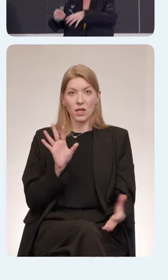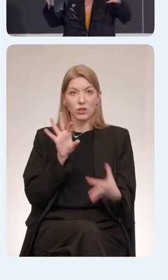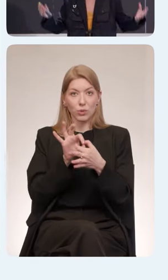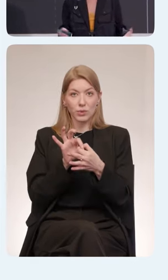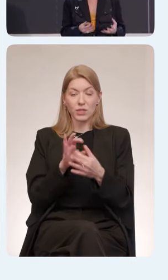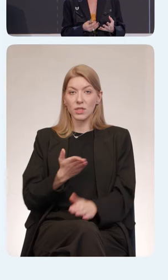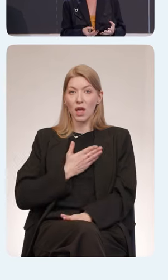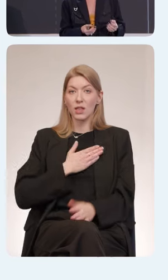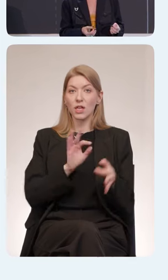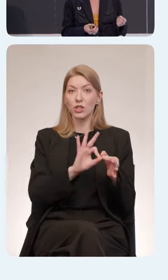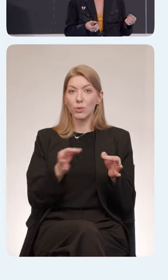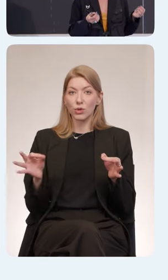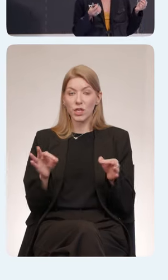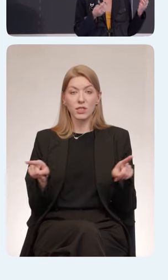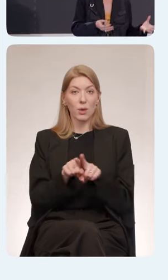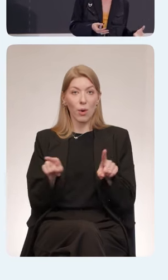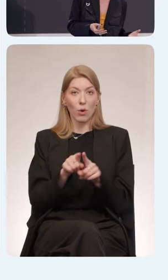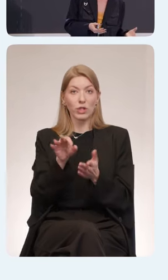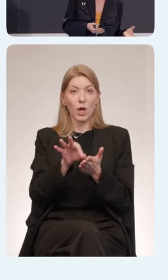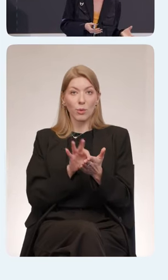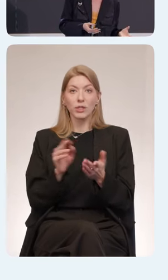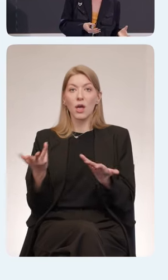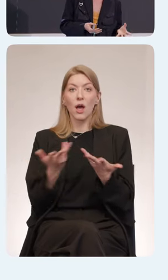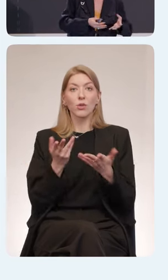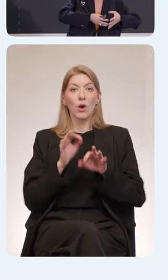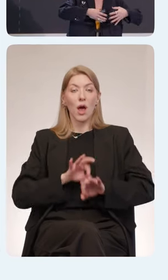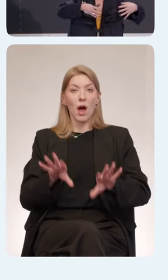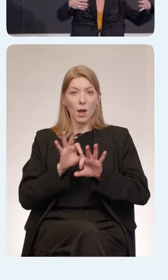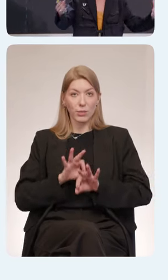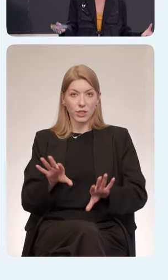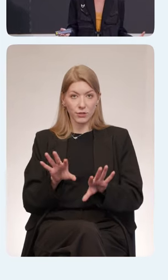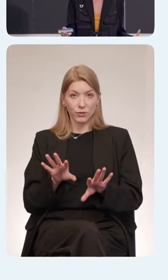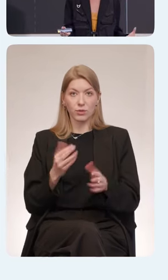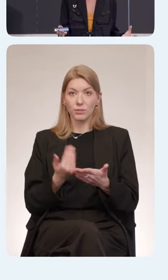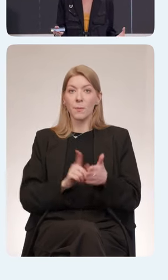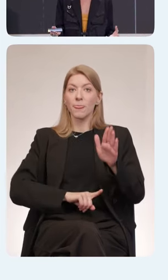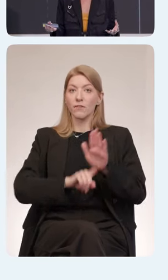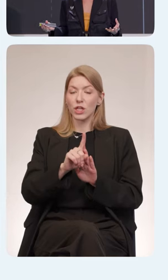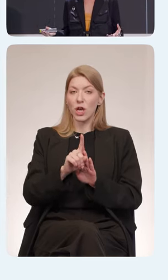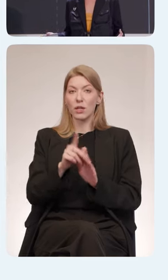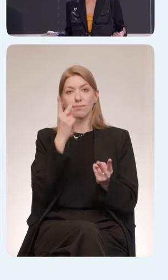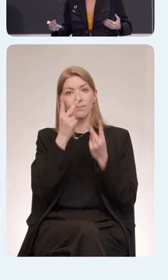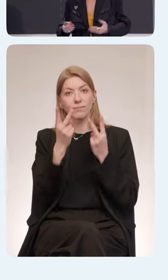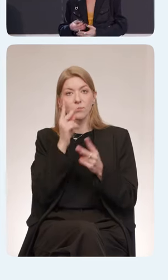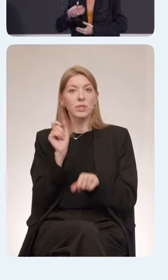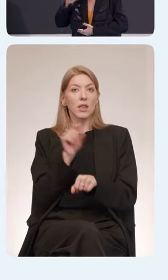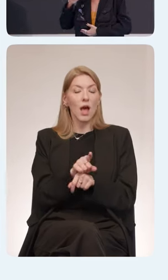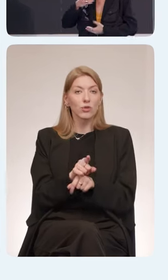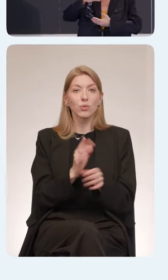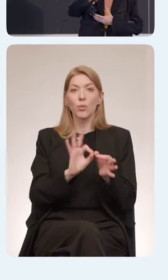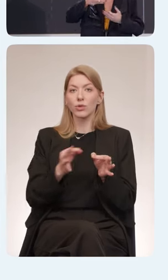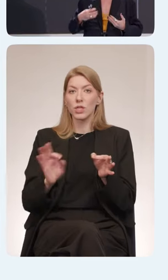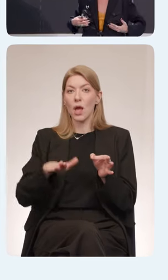Diamond. Double Diamond – это принцип, который описывает любой креативный процесс, принципе, где мы сначала расширяем представление о задаче или проблеме, а затем